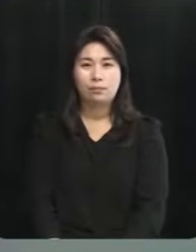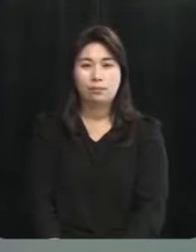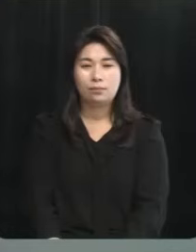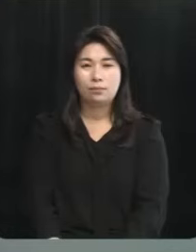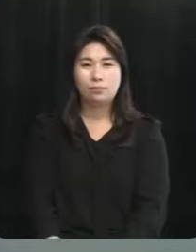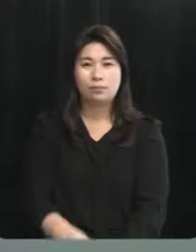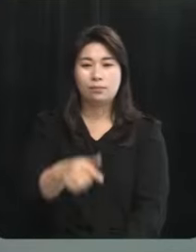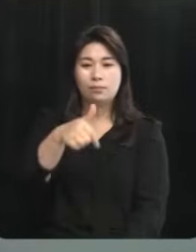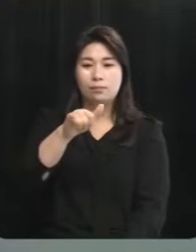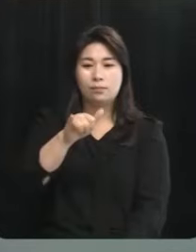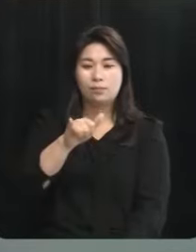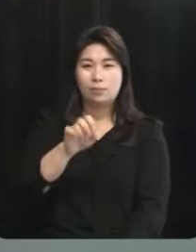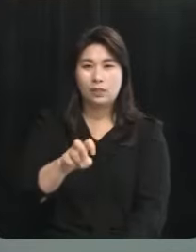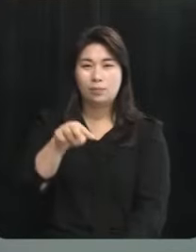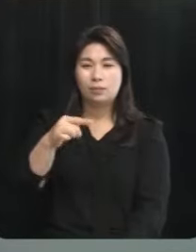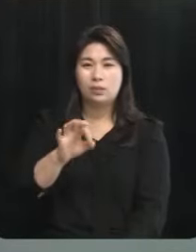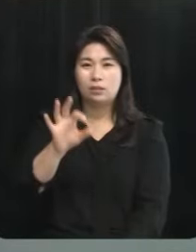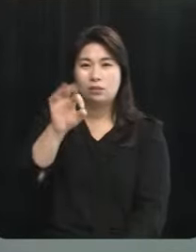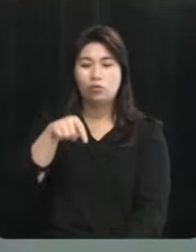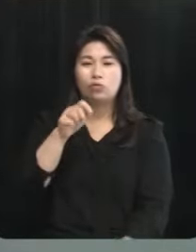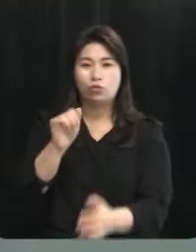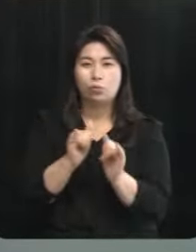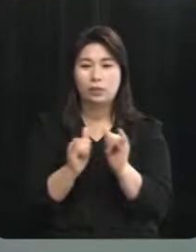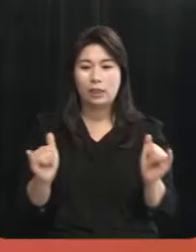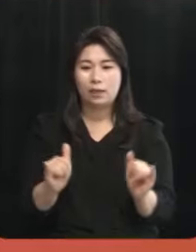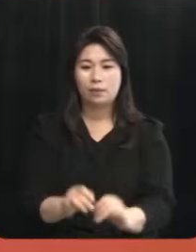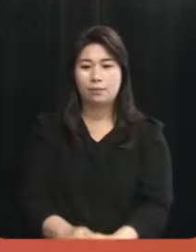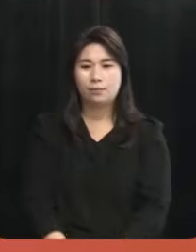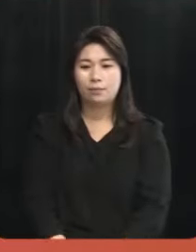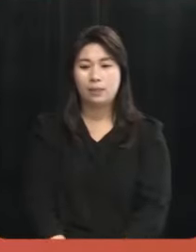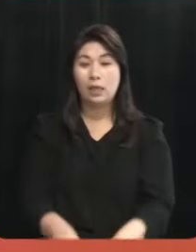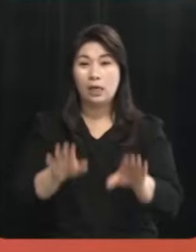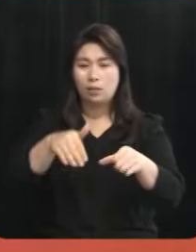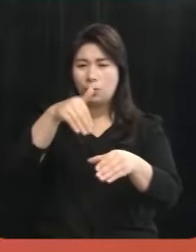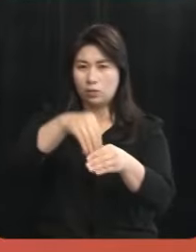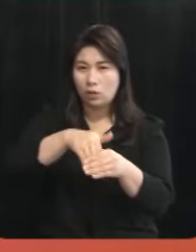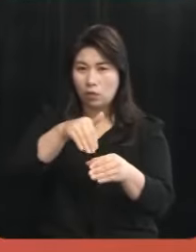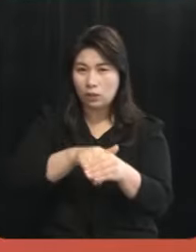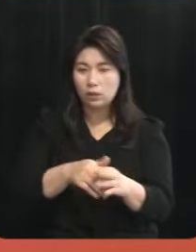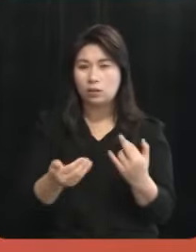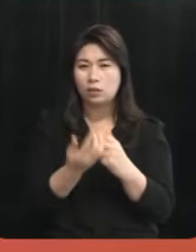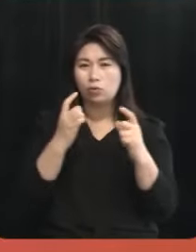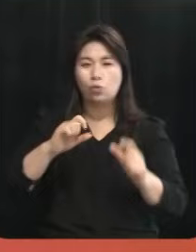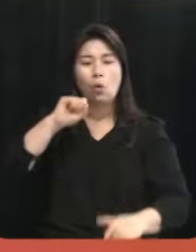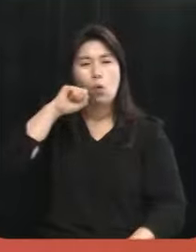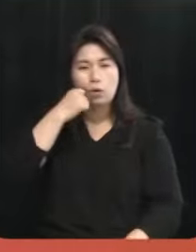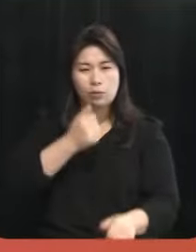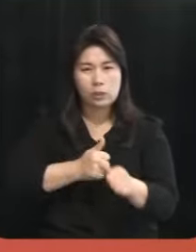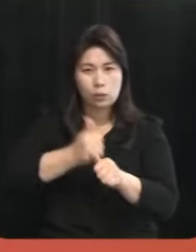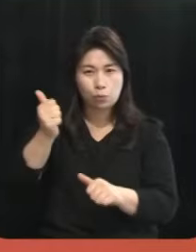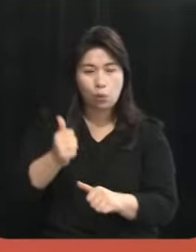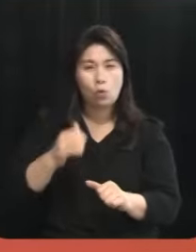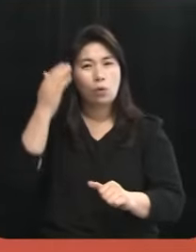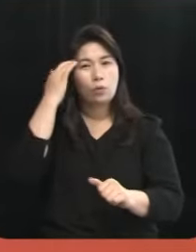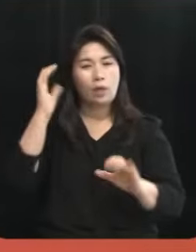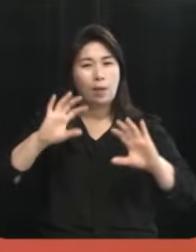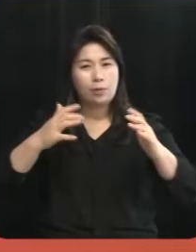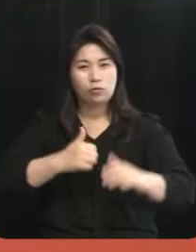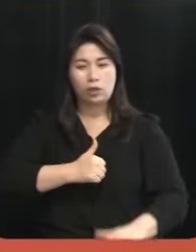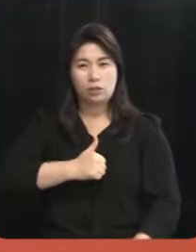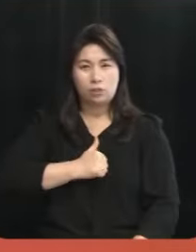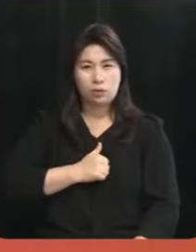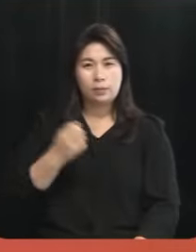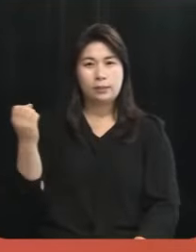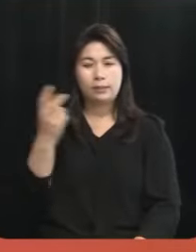김승욱 후보 먼저 시작해 주십시오 이번 선거는 제주의 어려움을 극복하고 대한민국의 정체성을